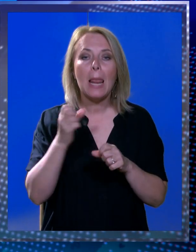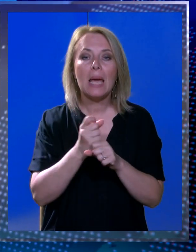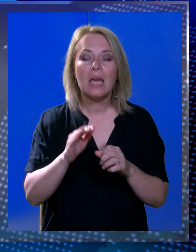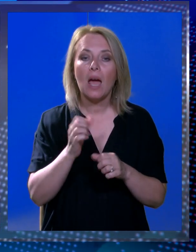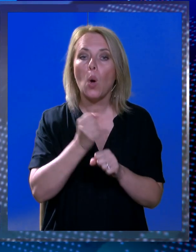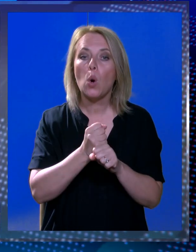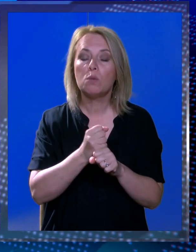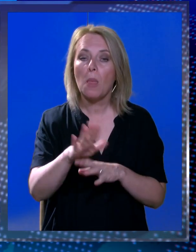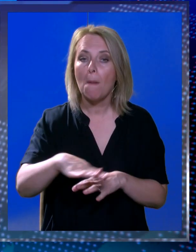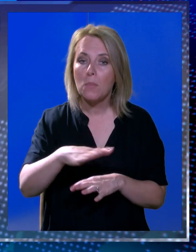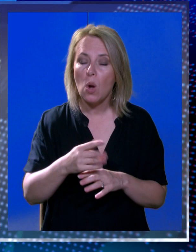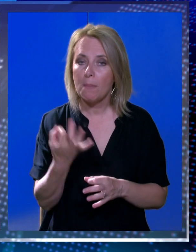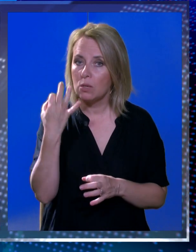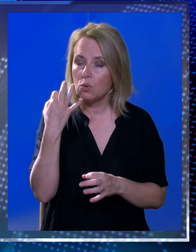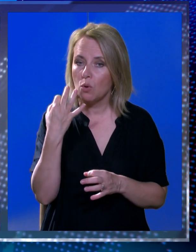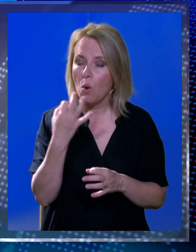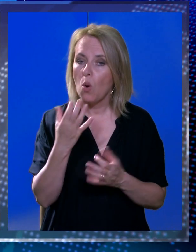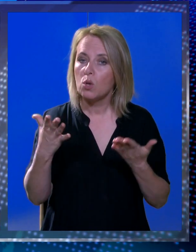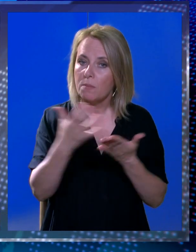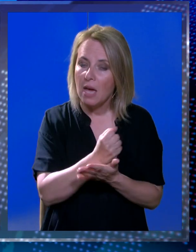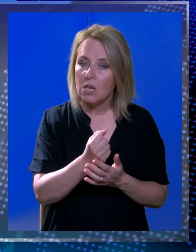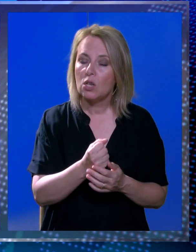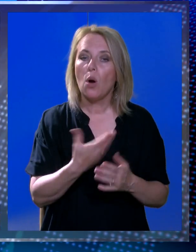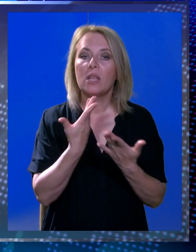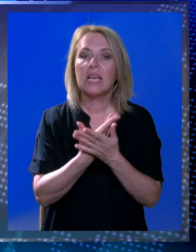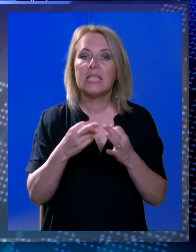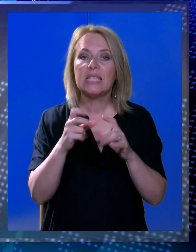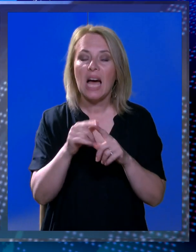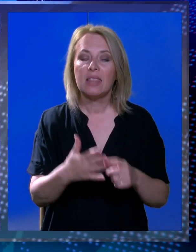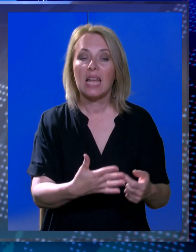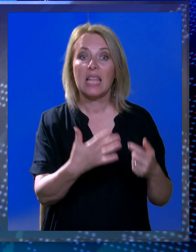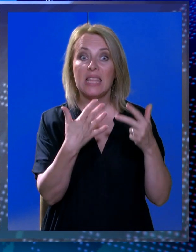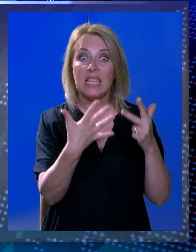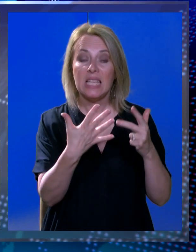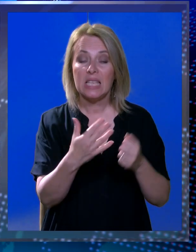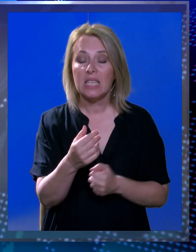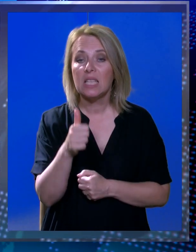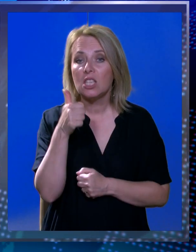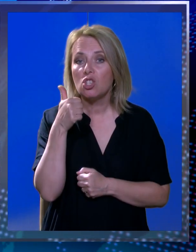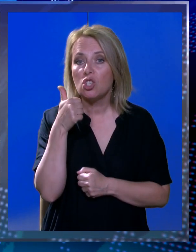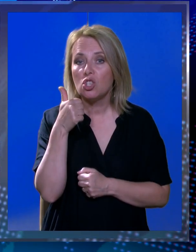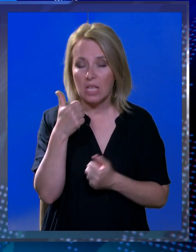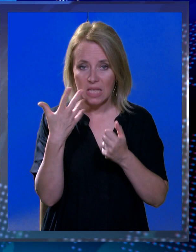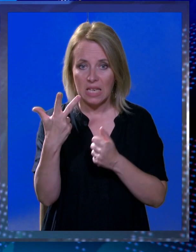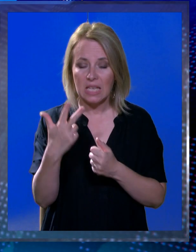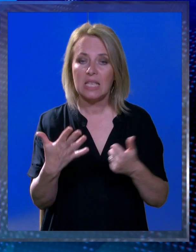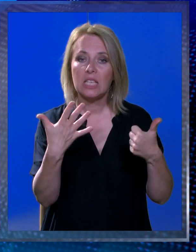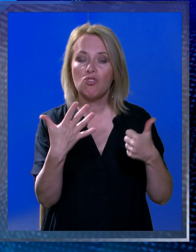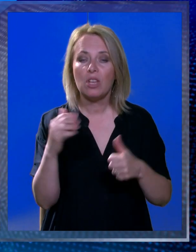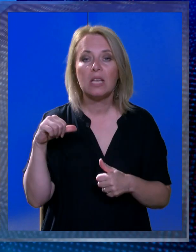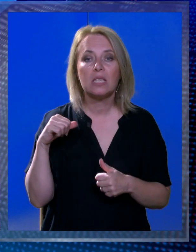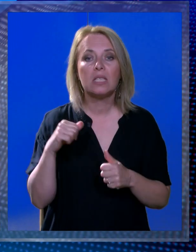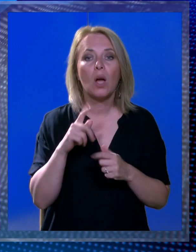lige u gospinom polju bile su uspješnije od ekipe Zadra plus čak 36 koševa razlike bilo je